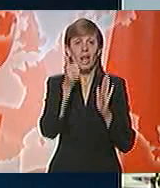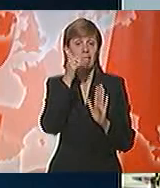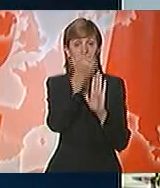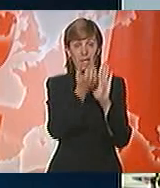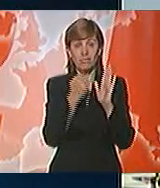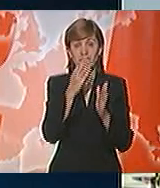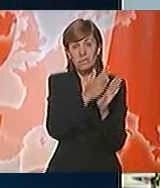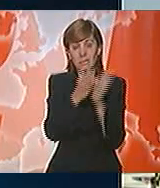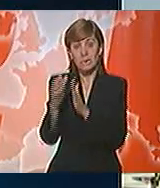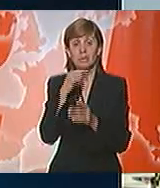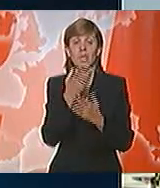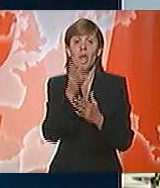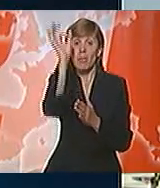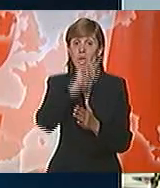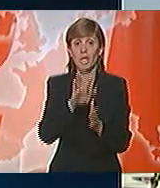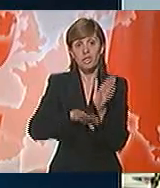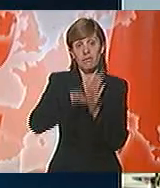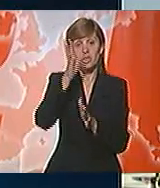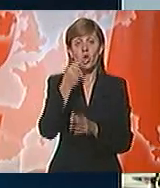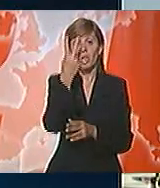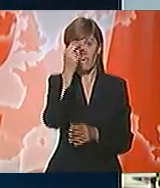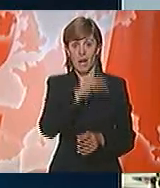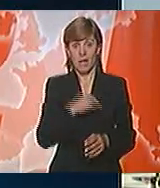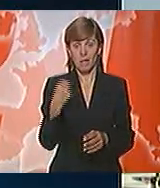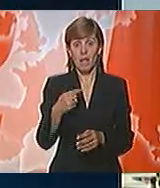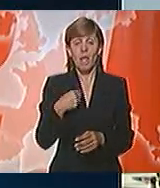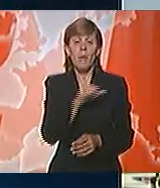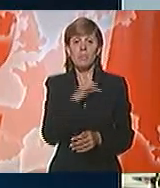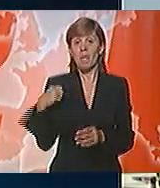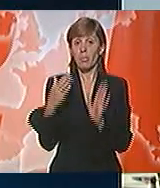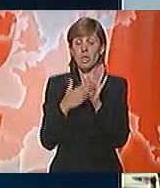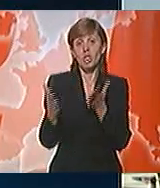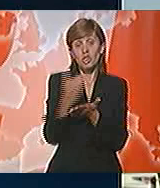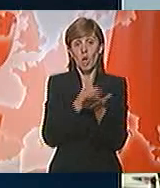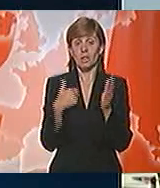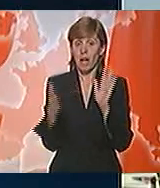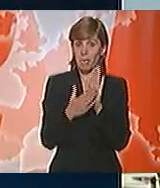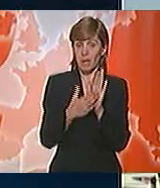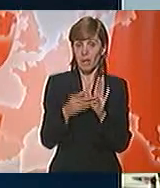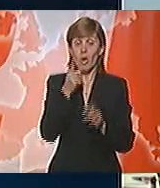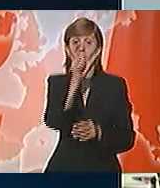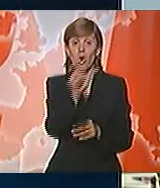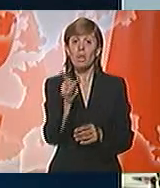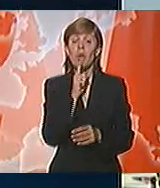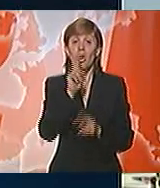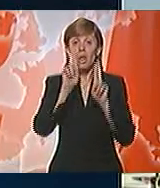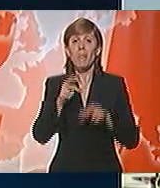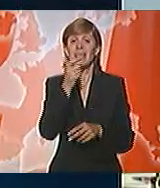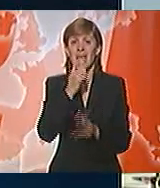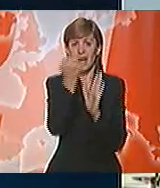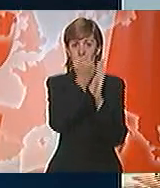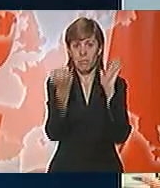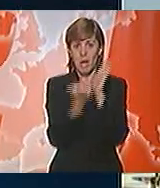redu. Procene su da neće trebati duže od dve nedelje. Ja bih samo Miloša iskoristila priliku i da onima koji imaju staroj